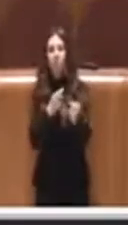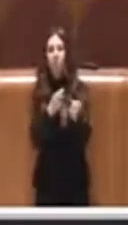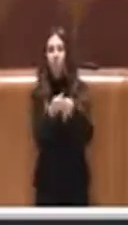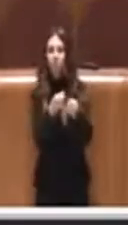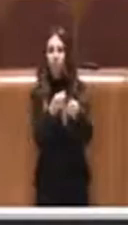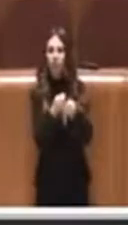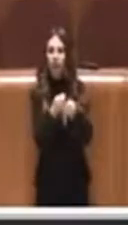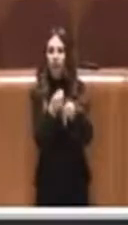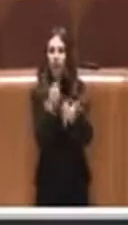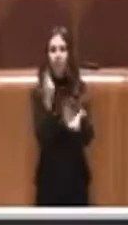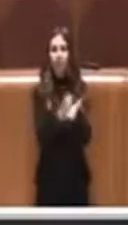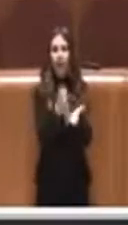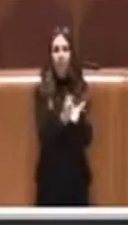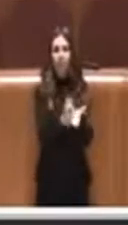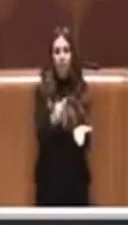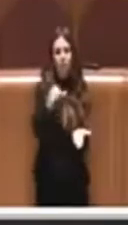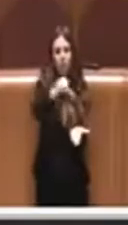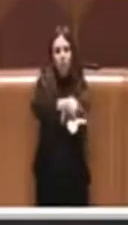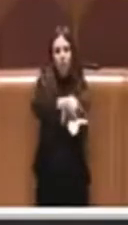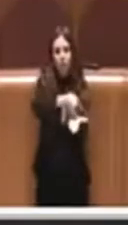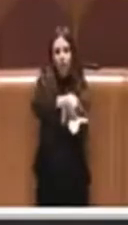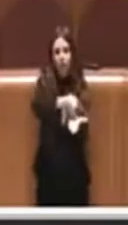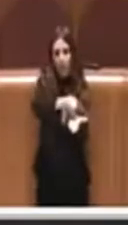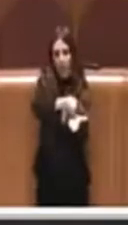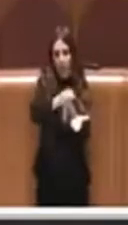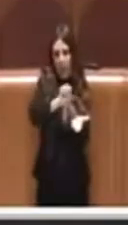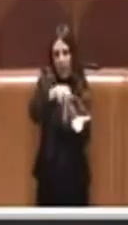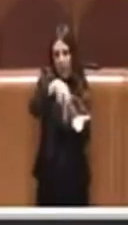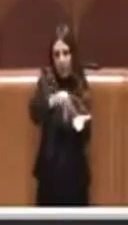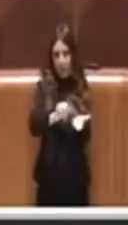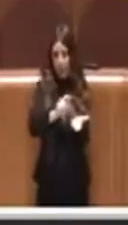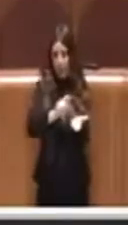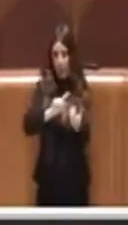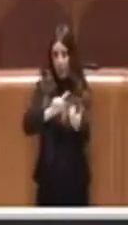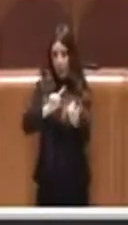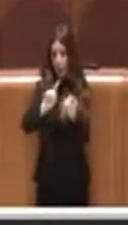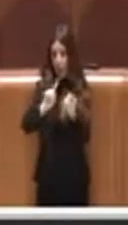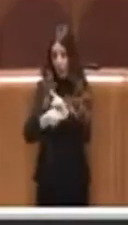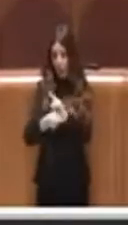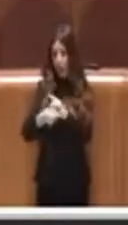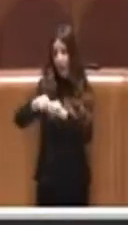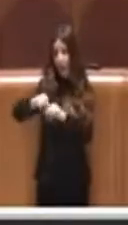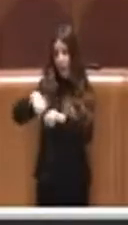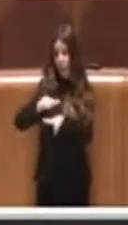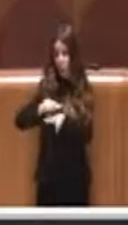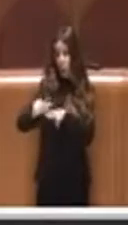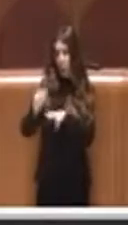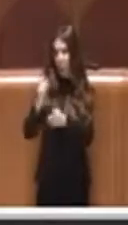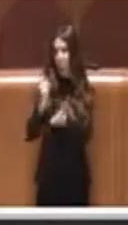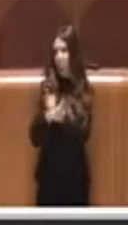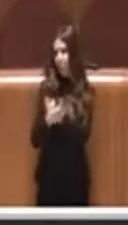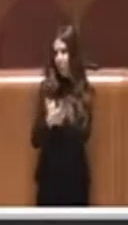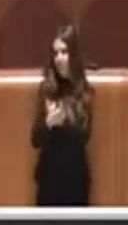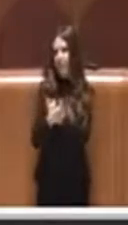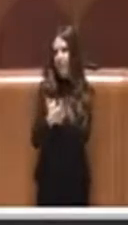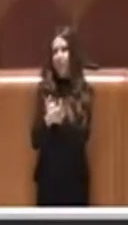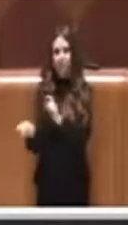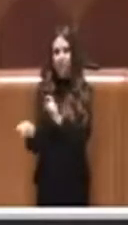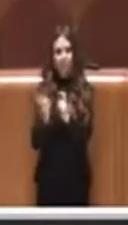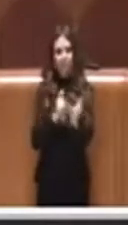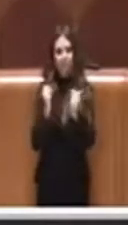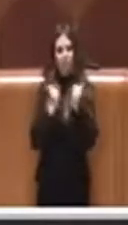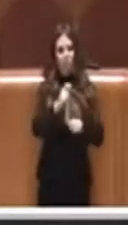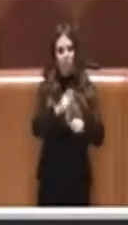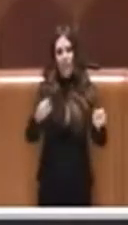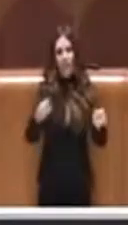essere comunque centralizzata da punto di AMA e invece con l'AMA di municipio ci deve essere il rapporto con la cittadinanza, per cui i cittadini si devono